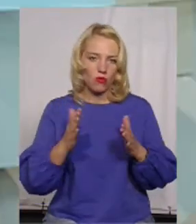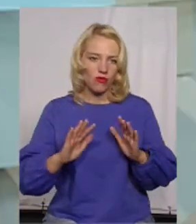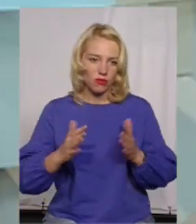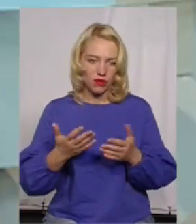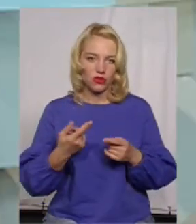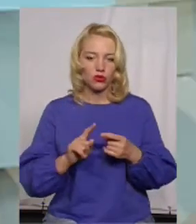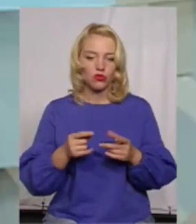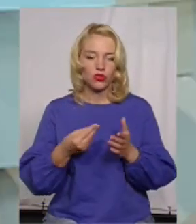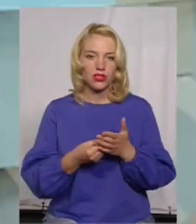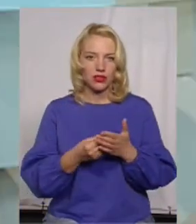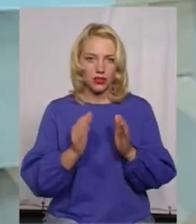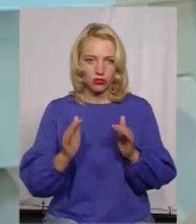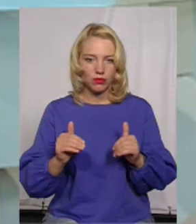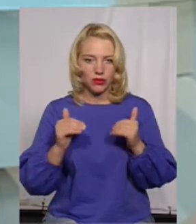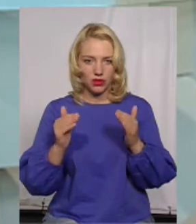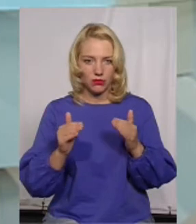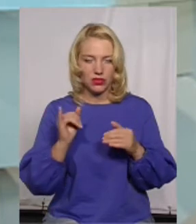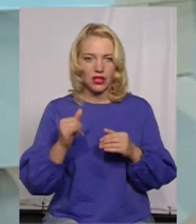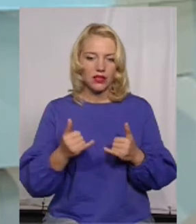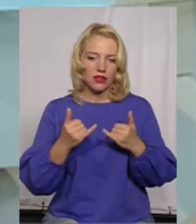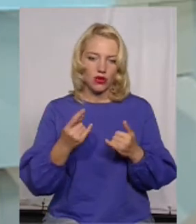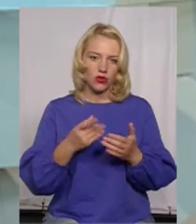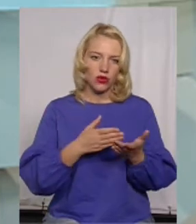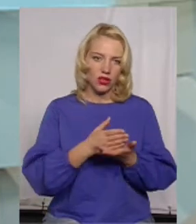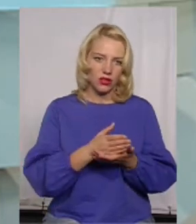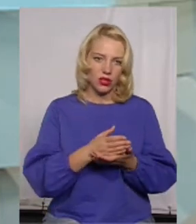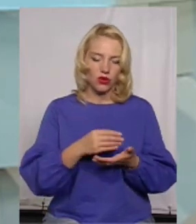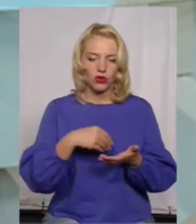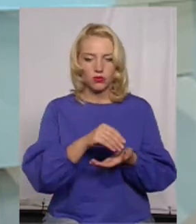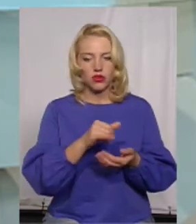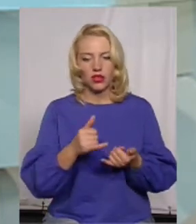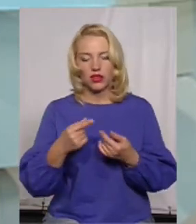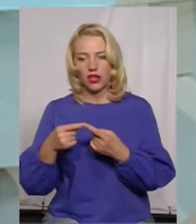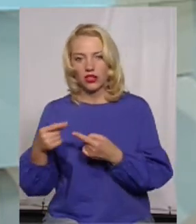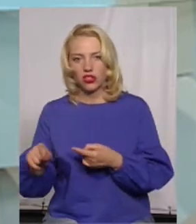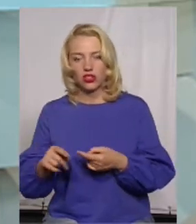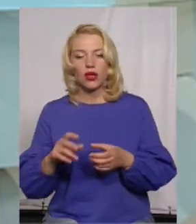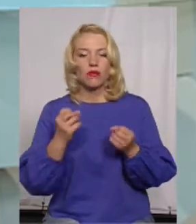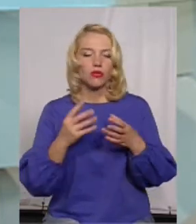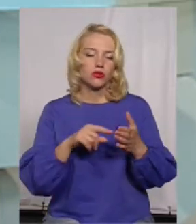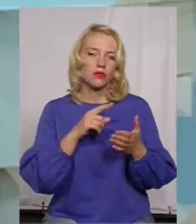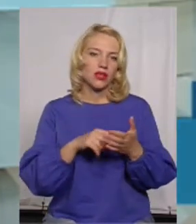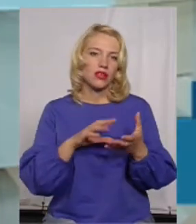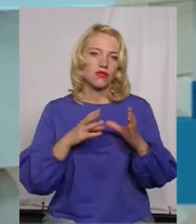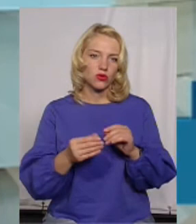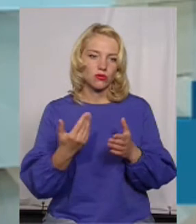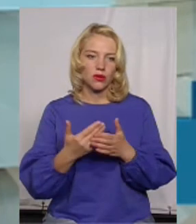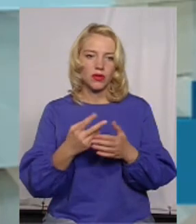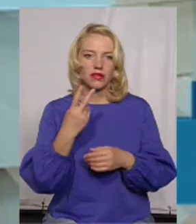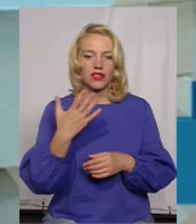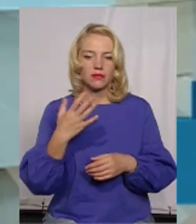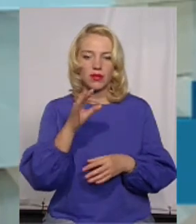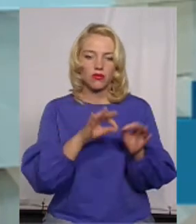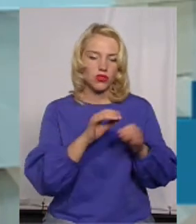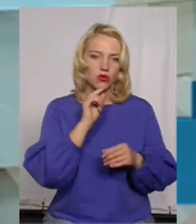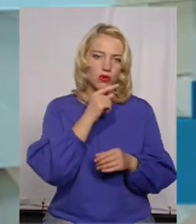ціна підніметься і для однієї категорії споживачів, і для іншої. Просто тут питання в сумі. Тобто, 25% зекономлять,